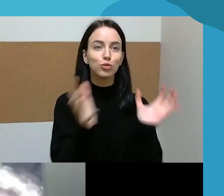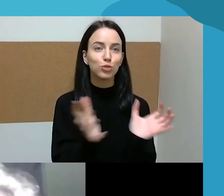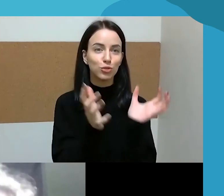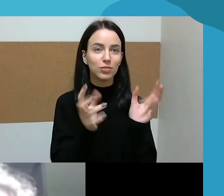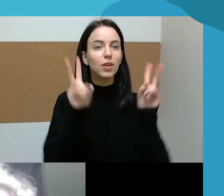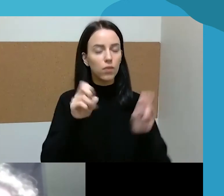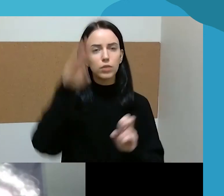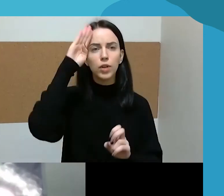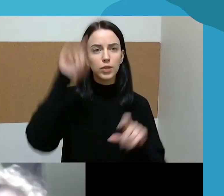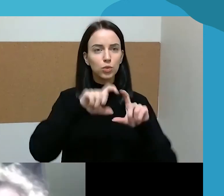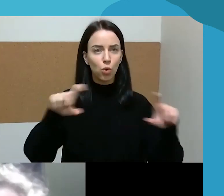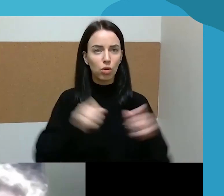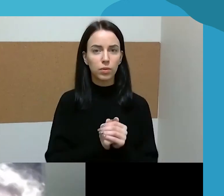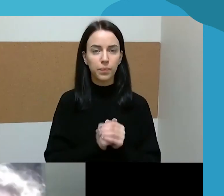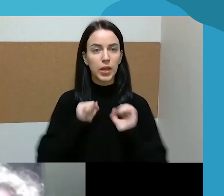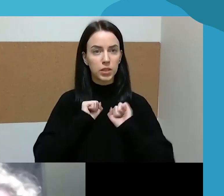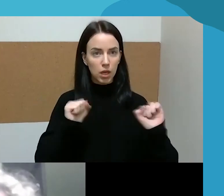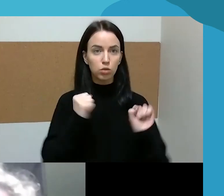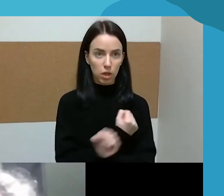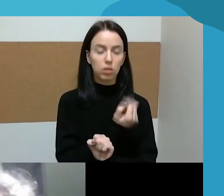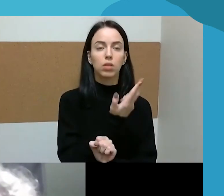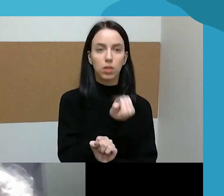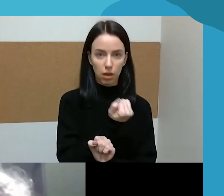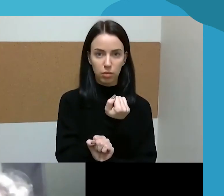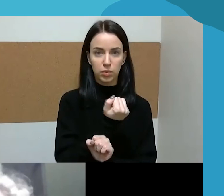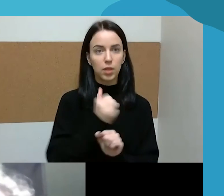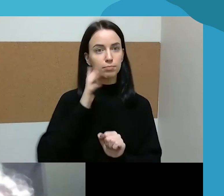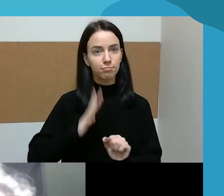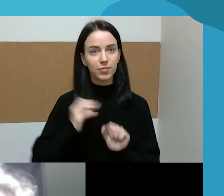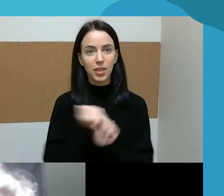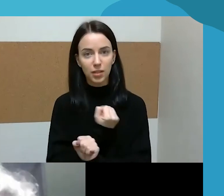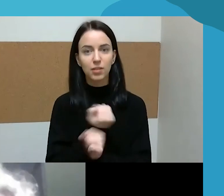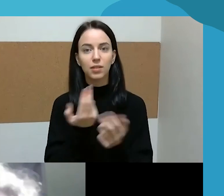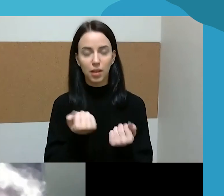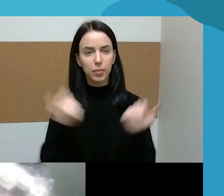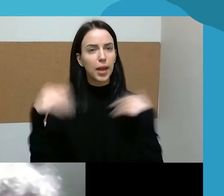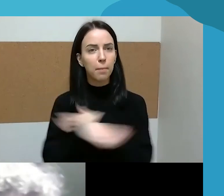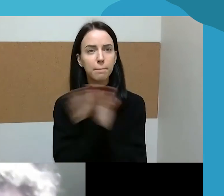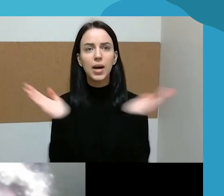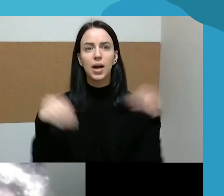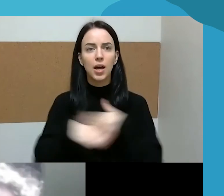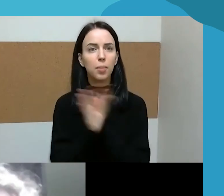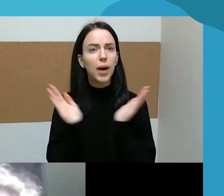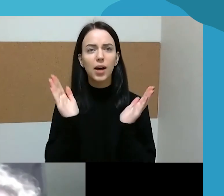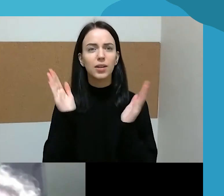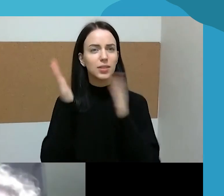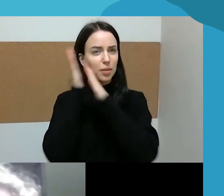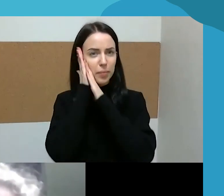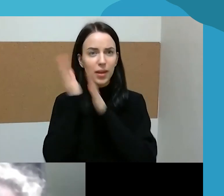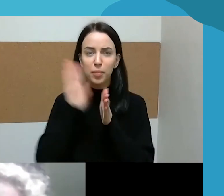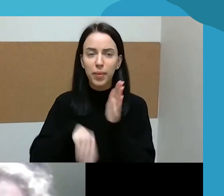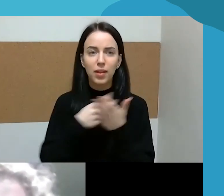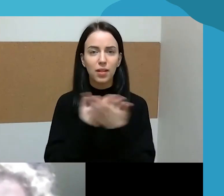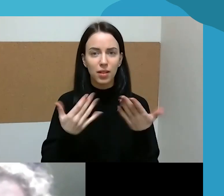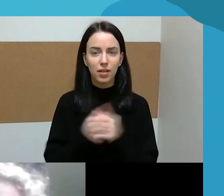Mes, nu, pasižiūrėkime, drąsos reikia, reikia. Ištvermės reikia, reikia. Paromis nemėgiai ten kažkaip funkcionuoti, reikia, reikia. Kūrybiškumo reikia,